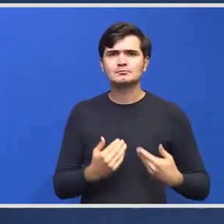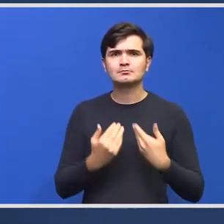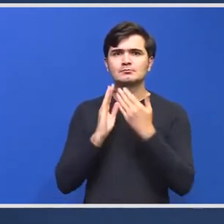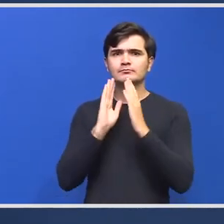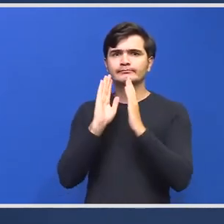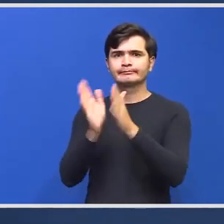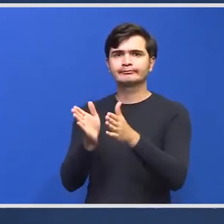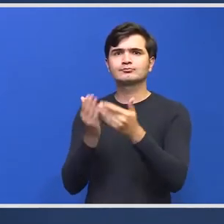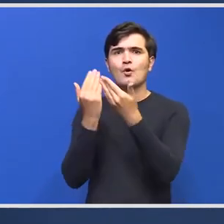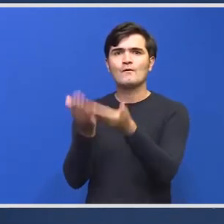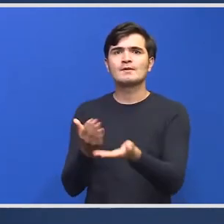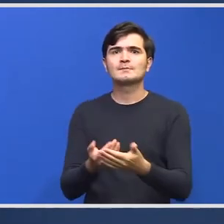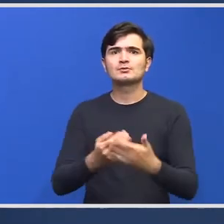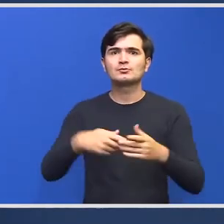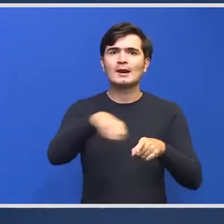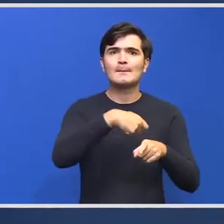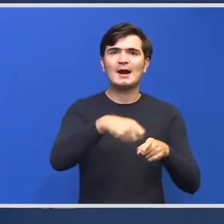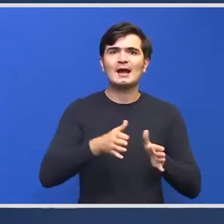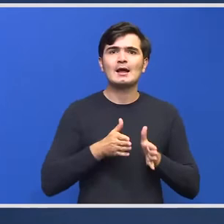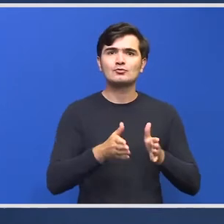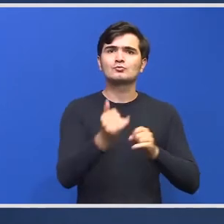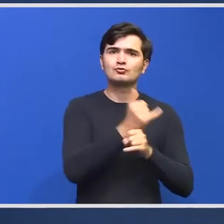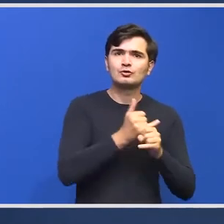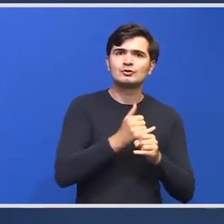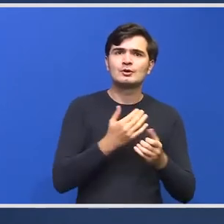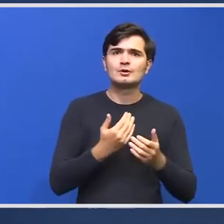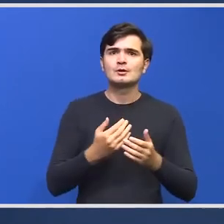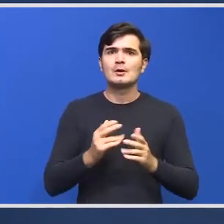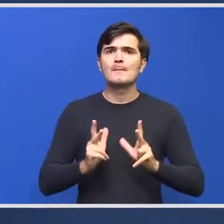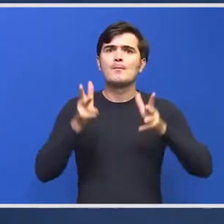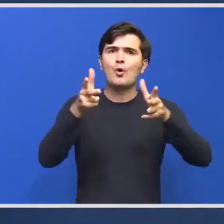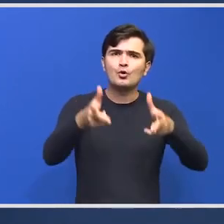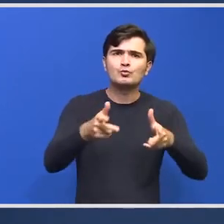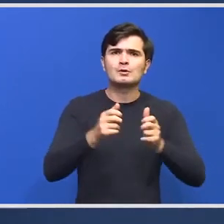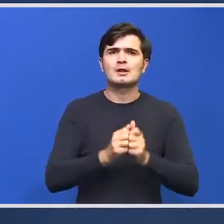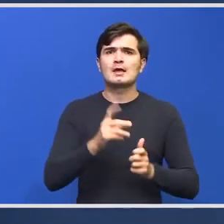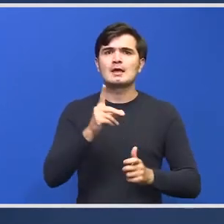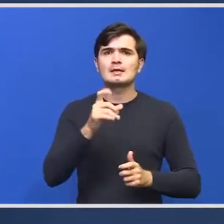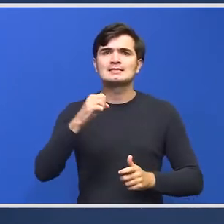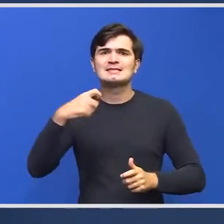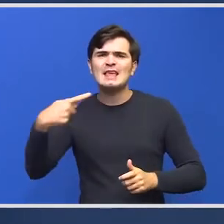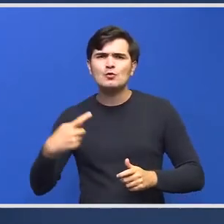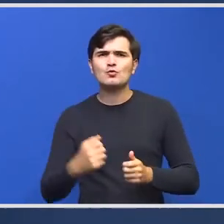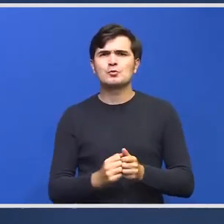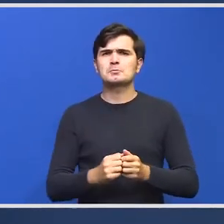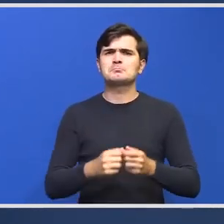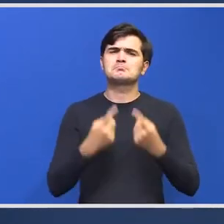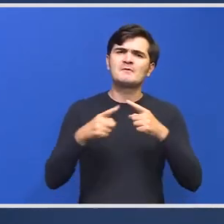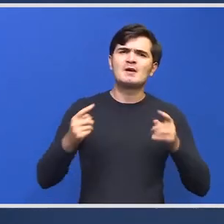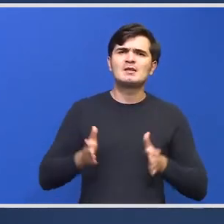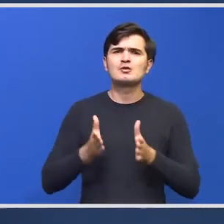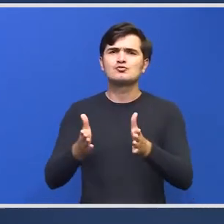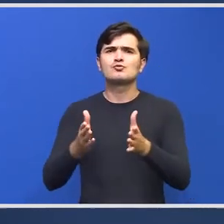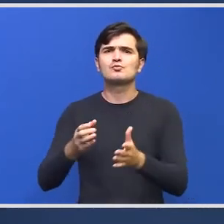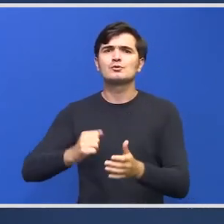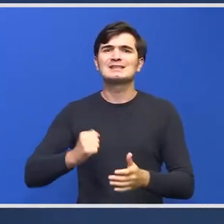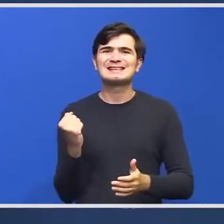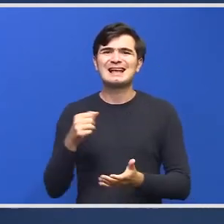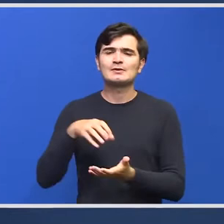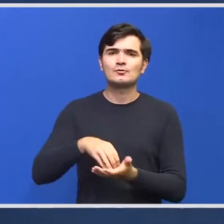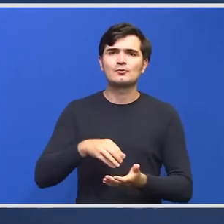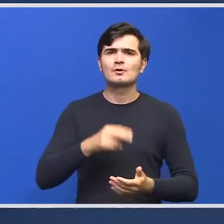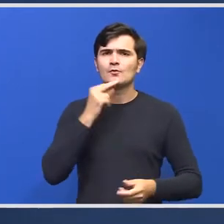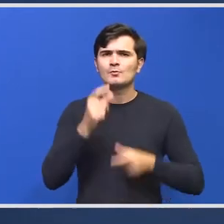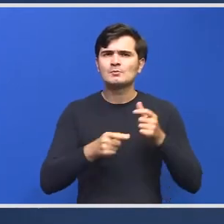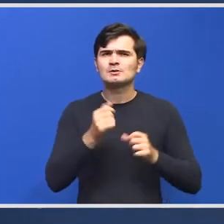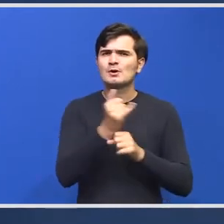reparării dumneavoastră județene, comunale, podurilor, podețelor și digurilor. Este vorba de, să fie foarte